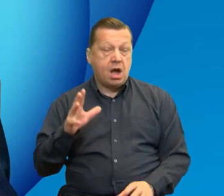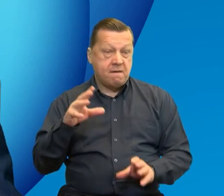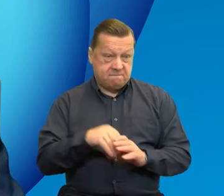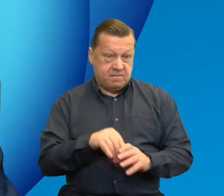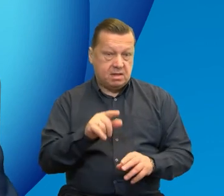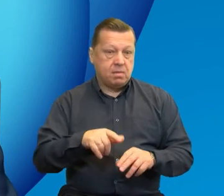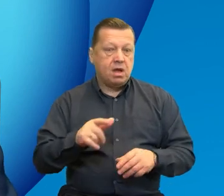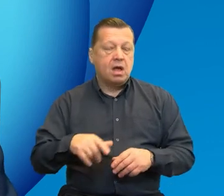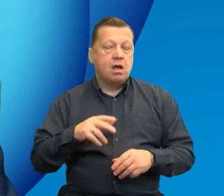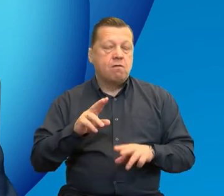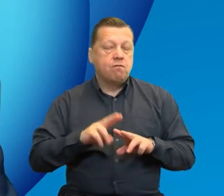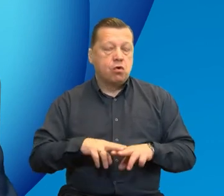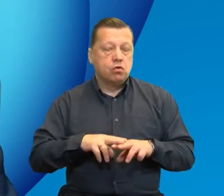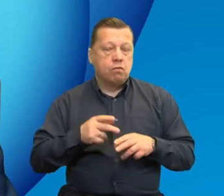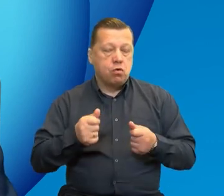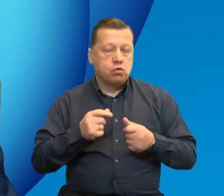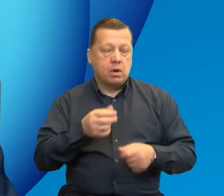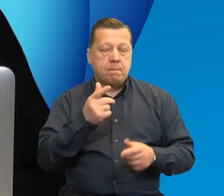przewidywany fundusz małych projektów?